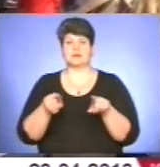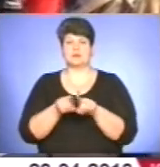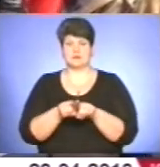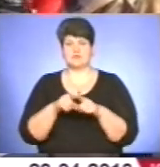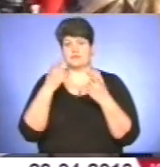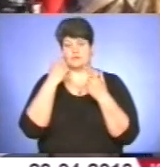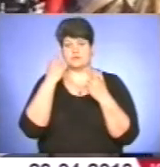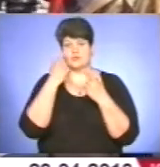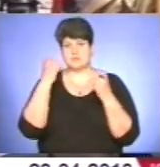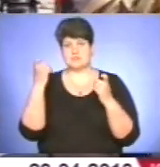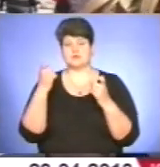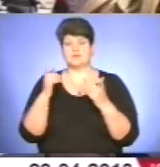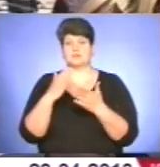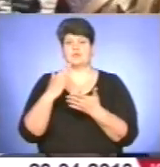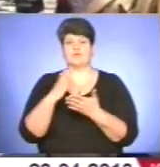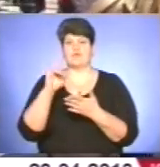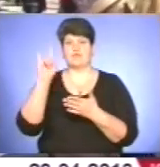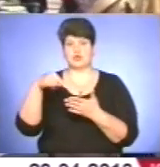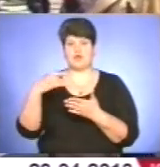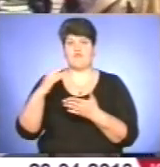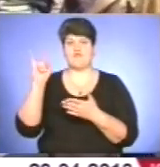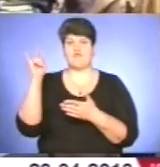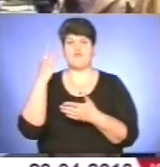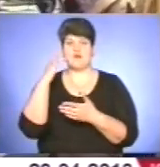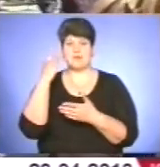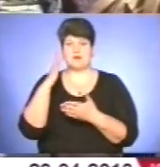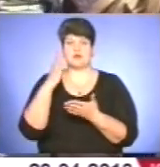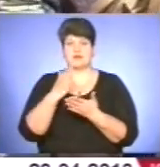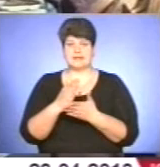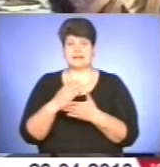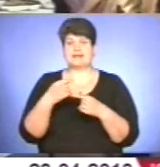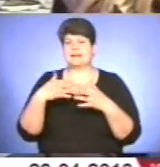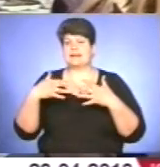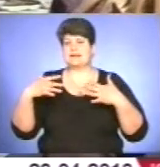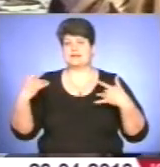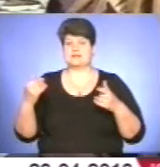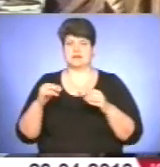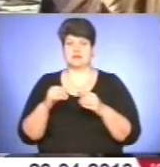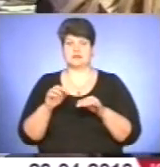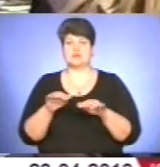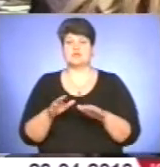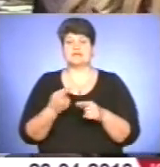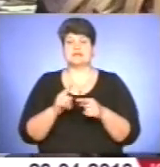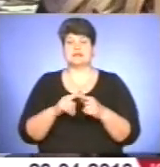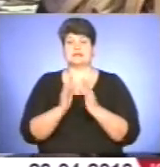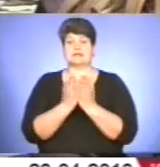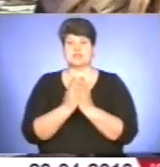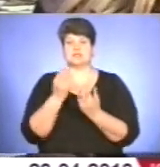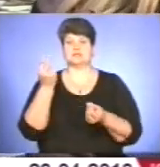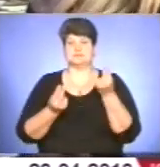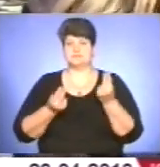інформаційно-ресурсному центрі «Вікно в Америку» в нас є різні ресурси. Це також книжки, ігри, і